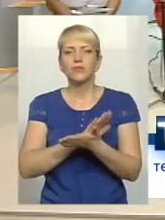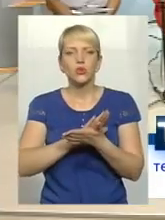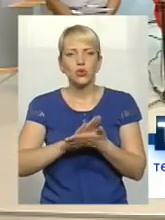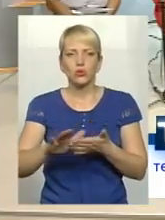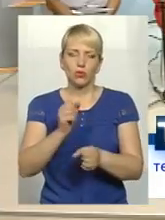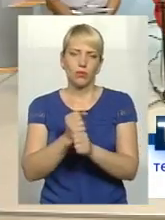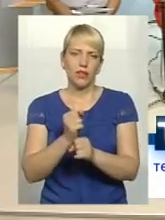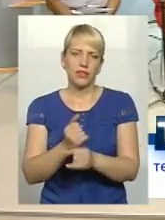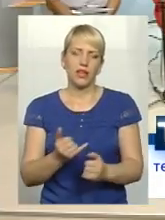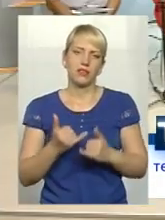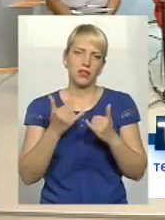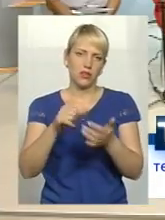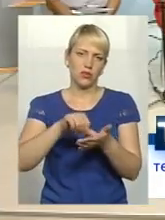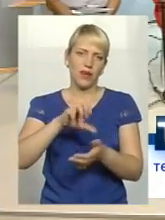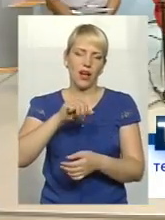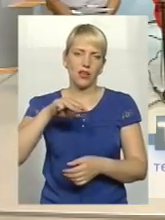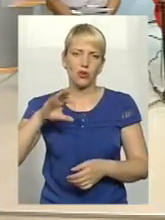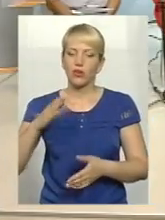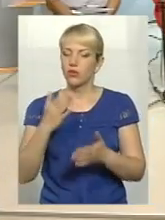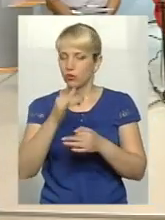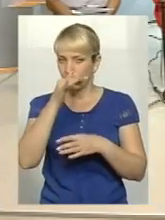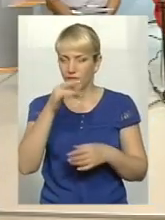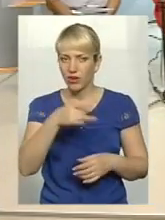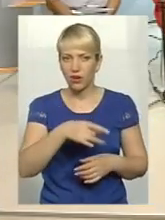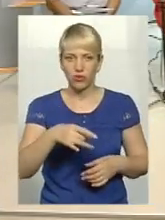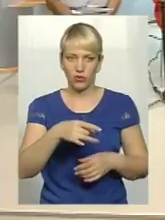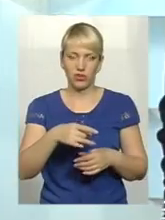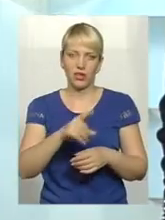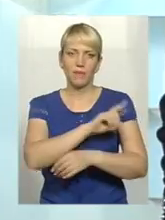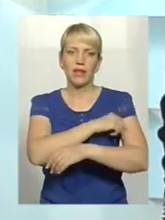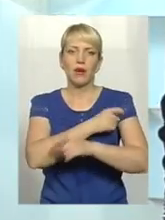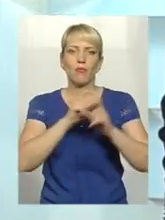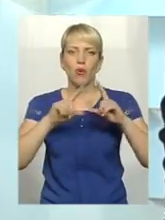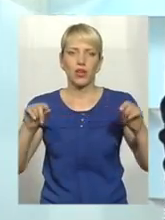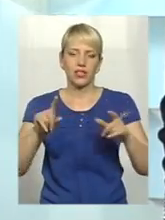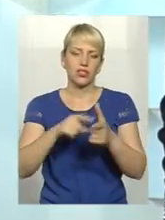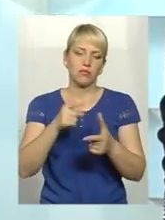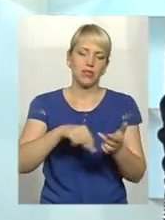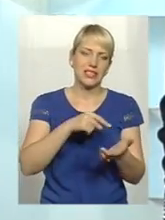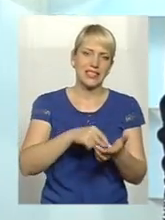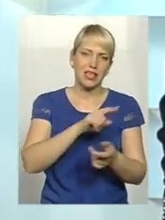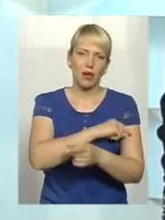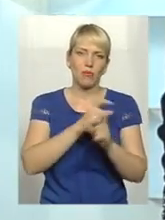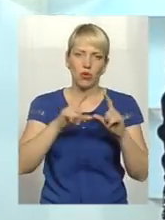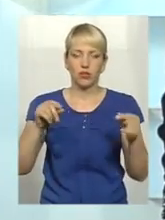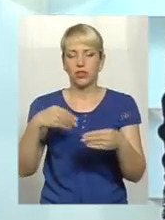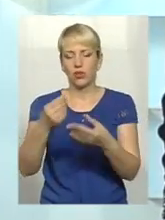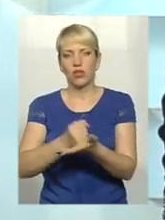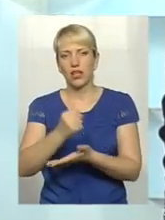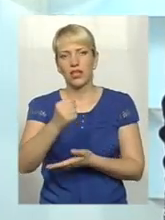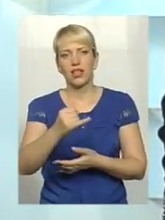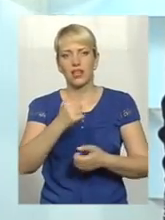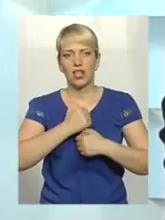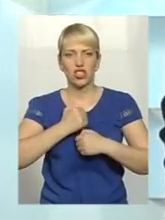учасниками АТО. Якщо вони не можуть вам надати в районному, в районній поліклініці, чи в міській поліклініці, вони дадуть вам направлення на шпиталь